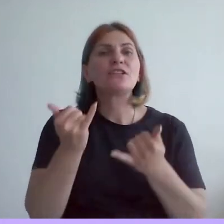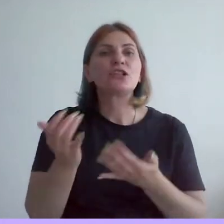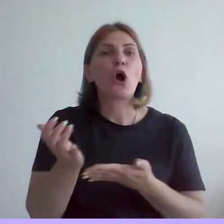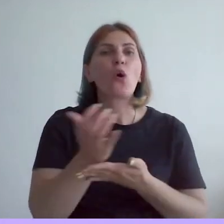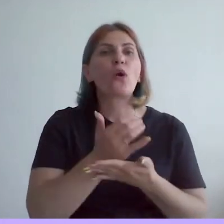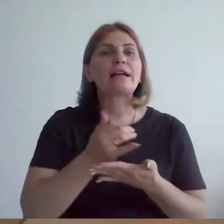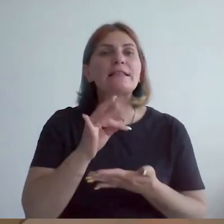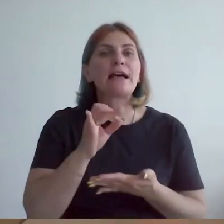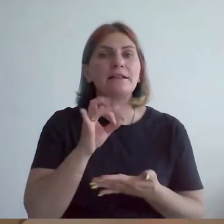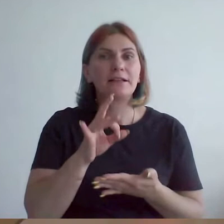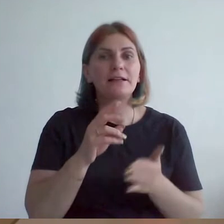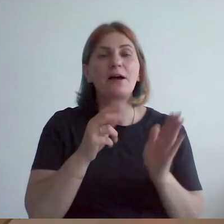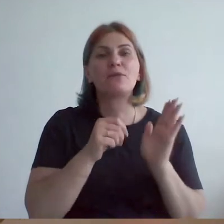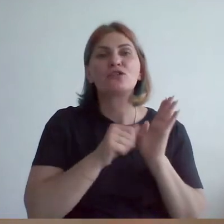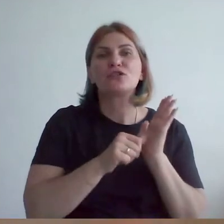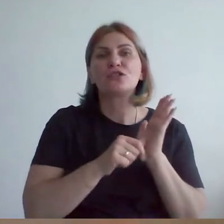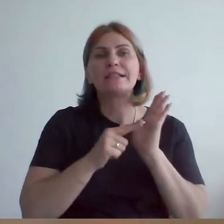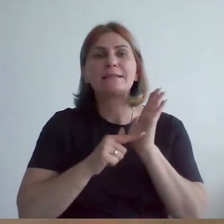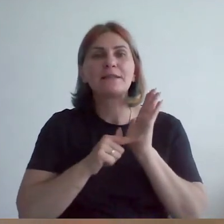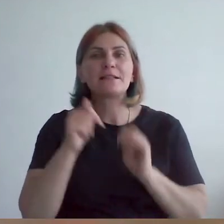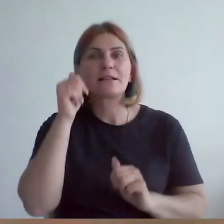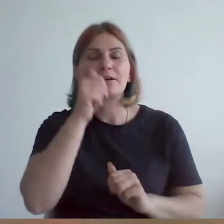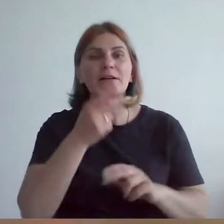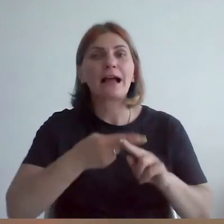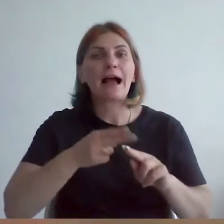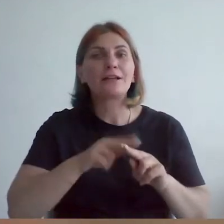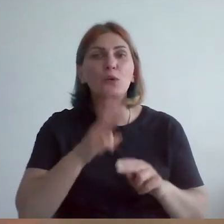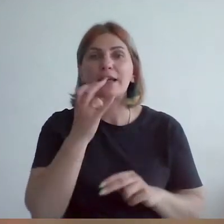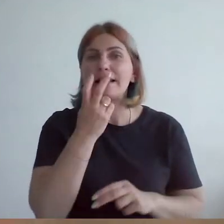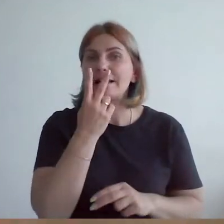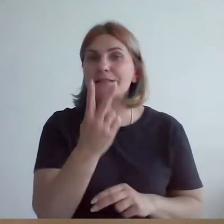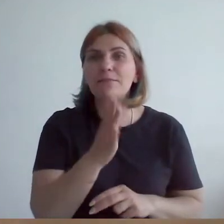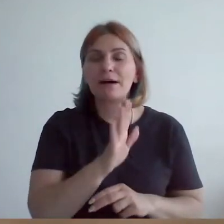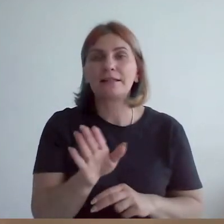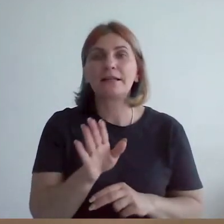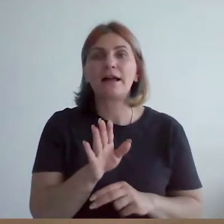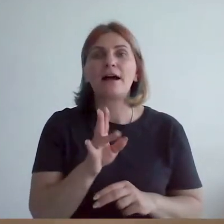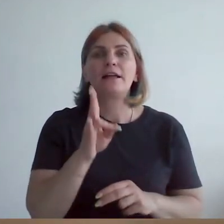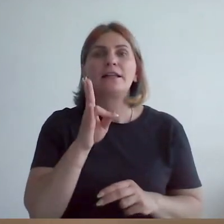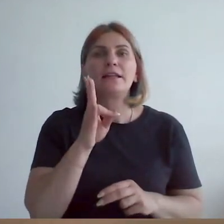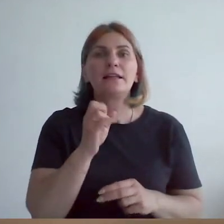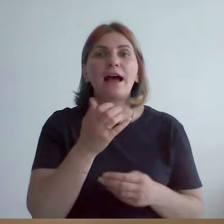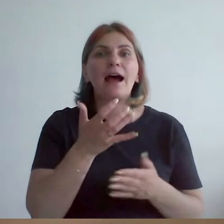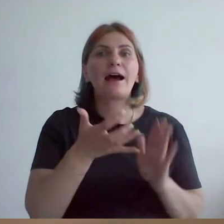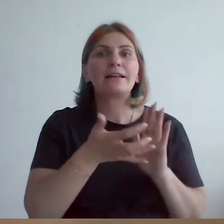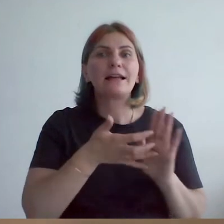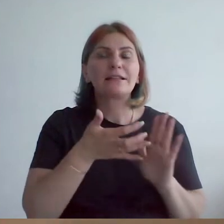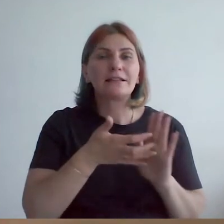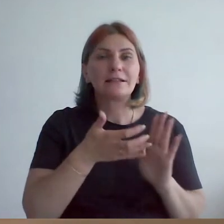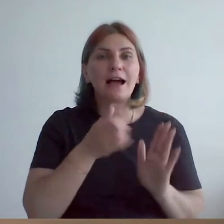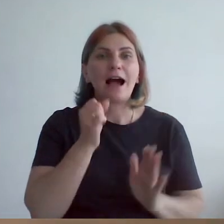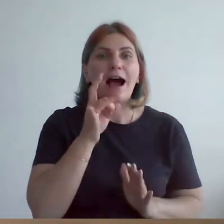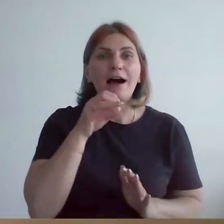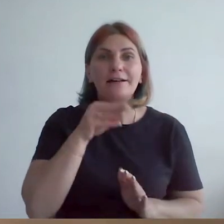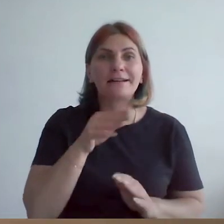века, 60-70-х годов, которые, несмотря на отсутствие арт-рынка,